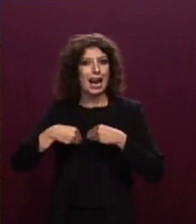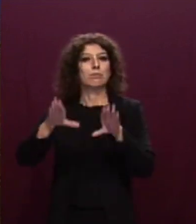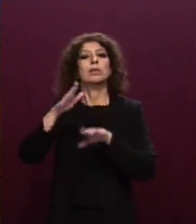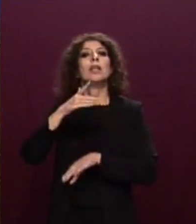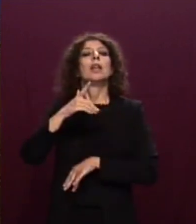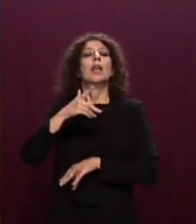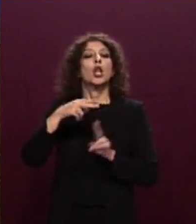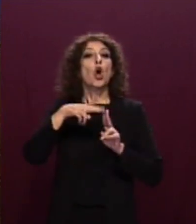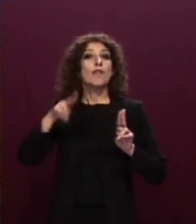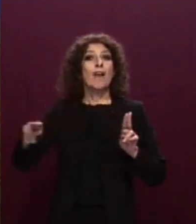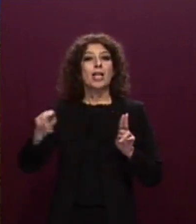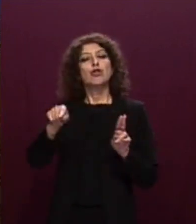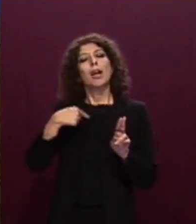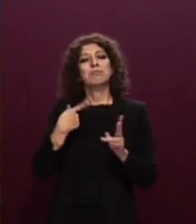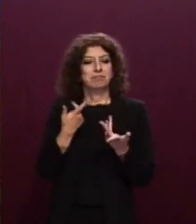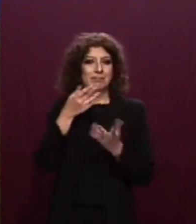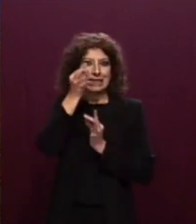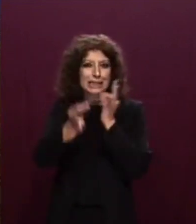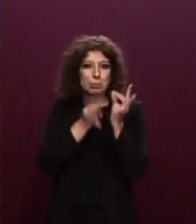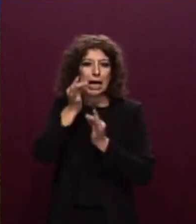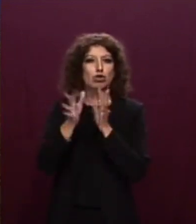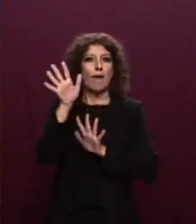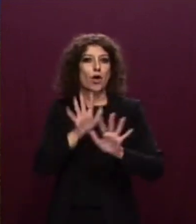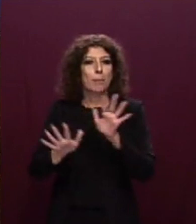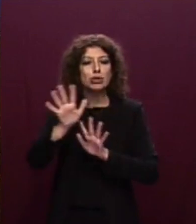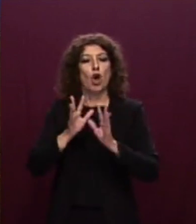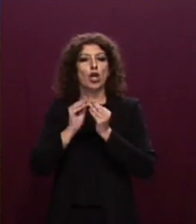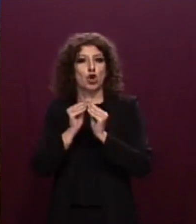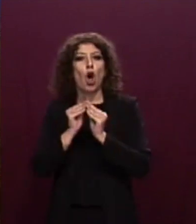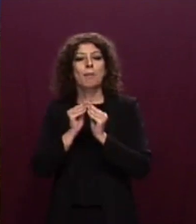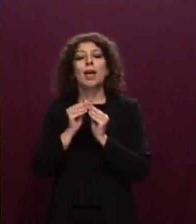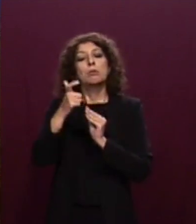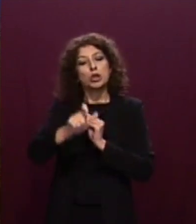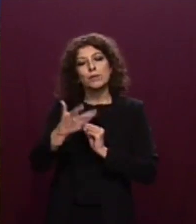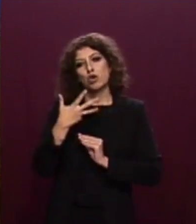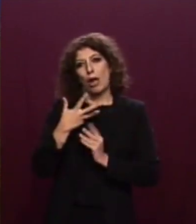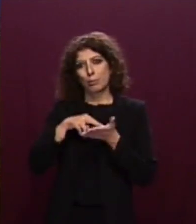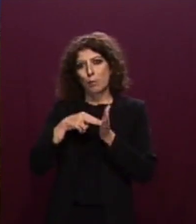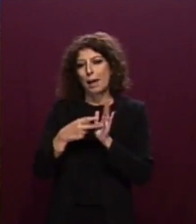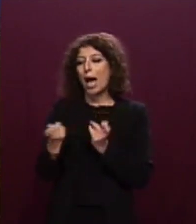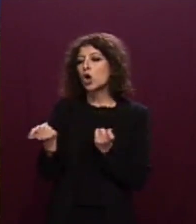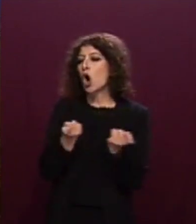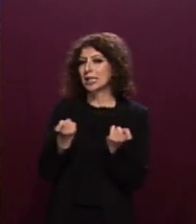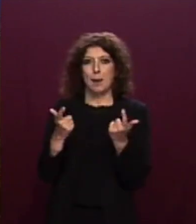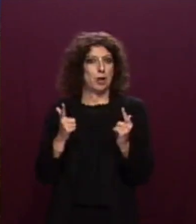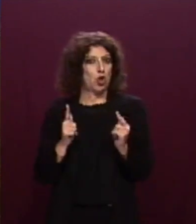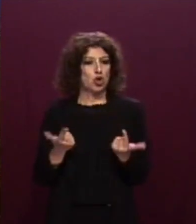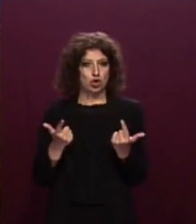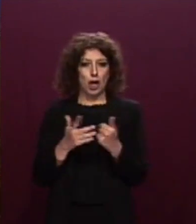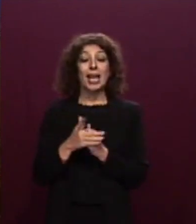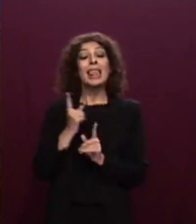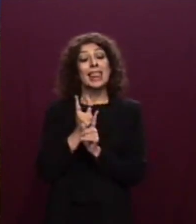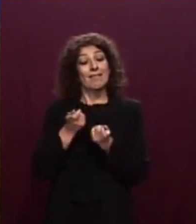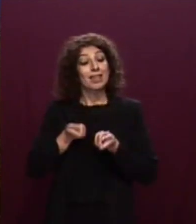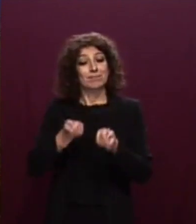per la nave Humanity One, con riguardo alle modalità di svolgimento degli interventi e al mancato coordinamento da parte delle autorità italiane, sollecitando la